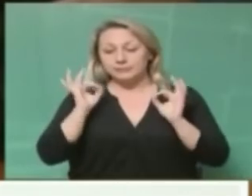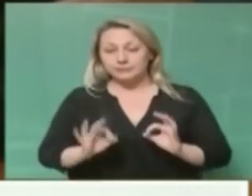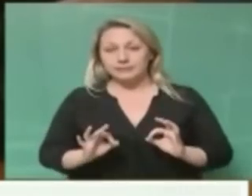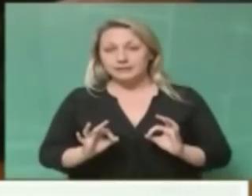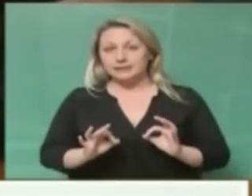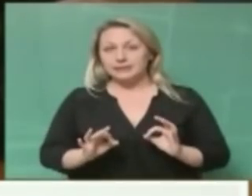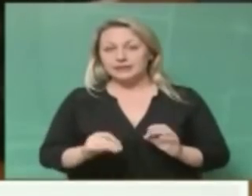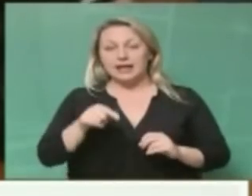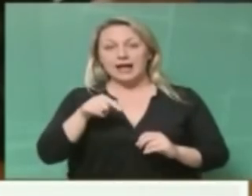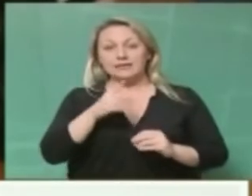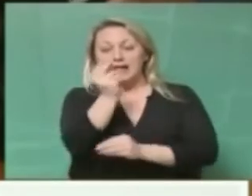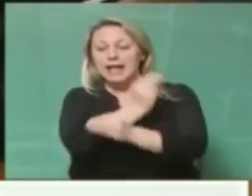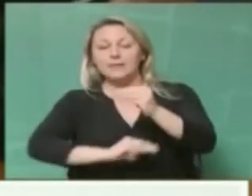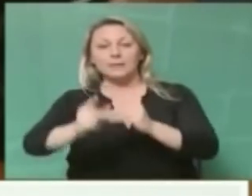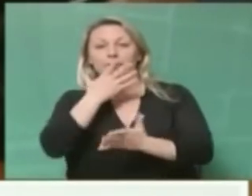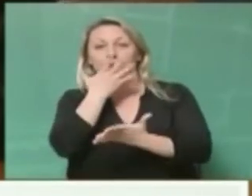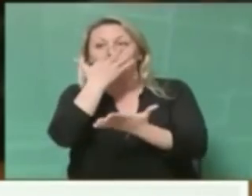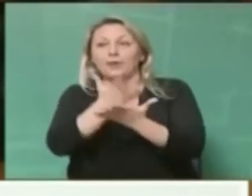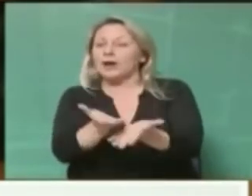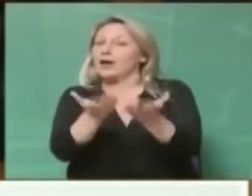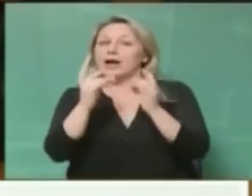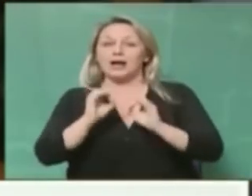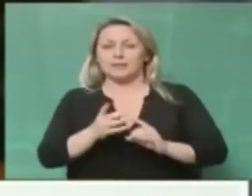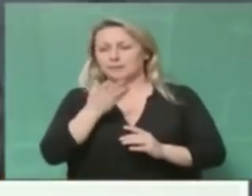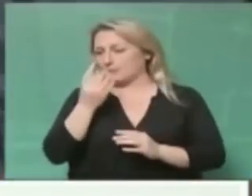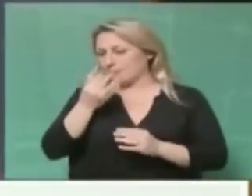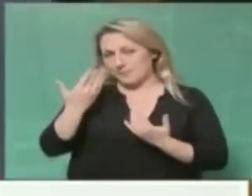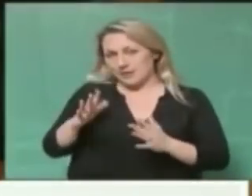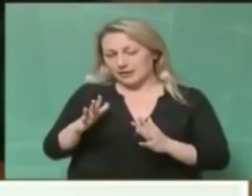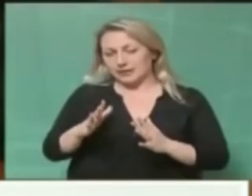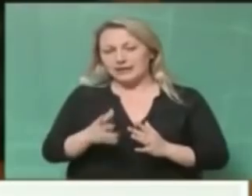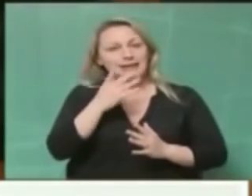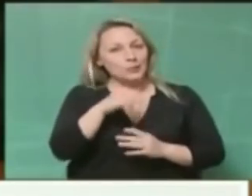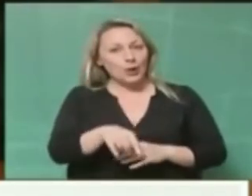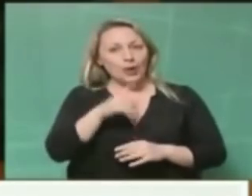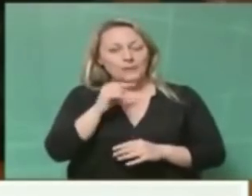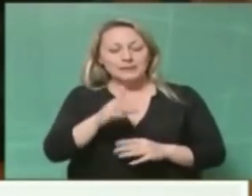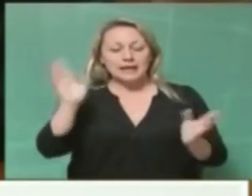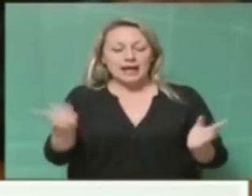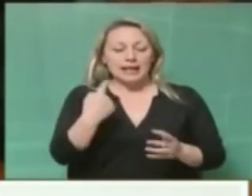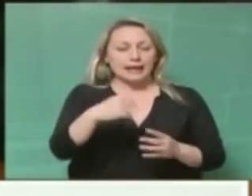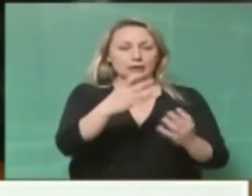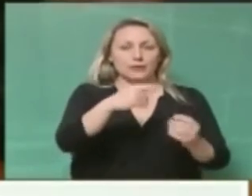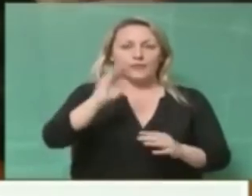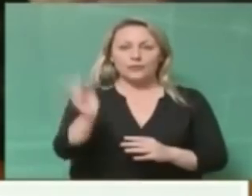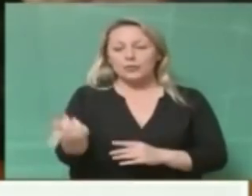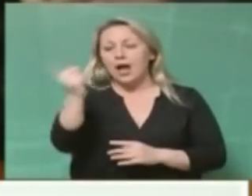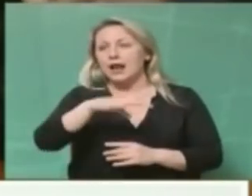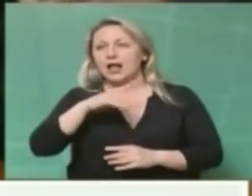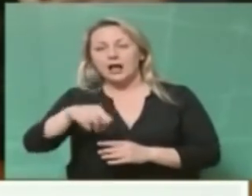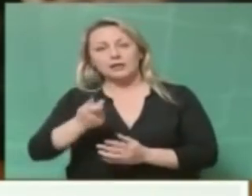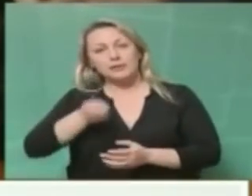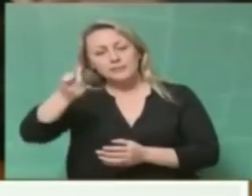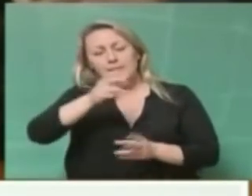δεν επιβαρύνεται, για τον λόγο τον οποίο ανέφερα προηγουμένως, διότι τα ίδια χρήματα θα τα δίνει σε άλλους ανθρώπους, επειδή είναι